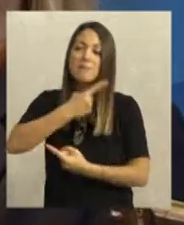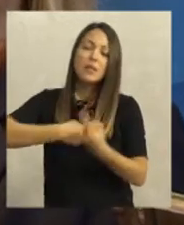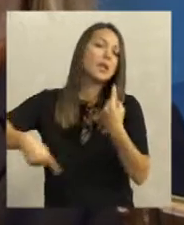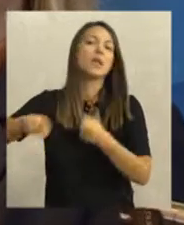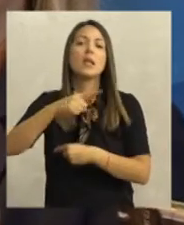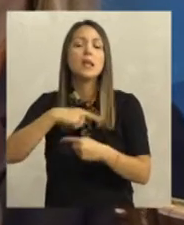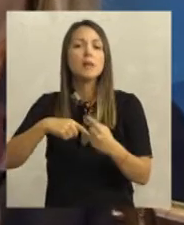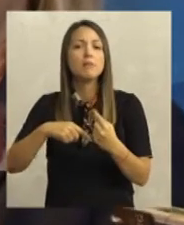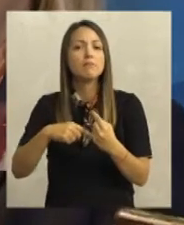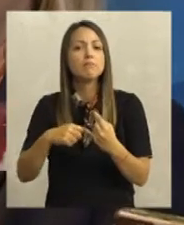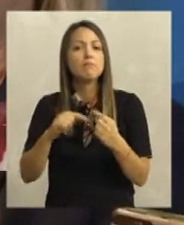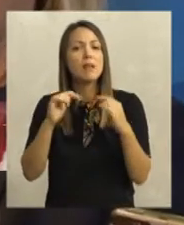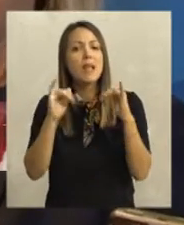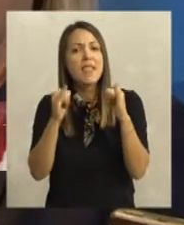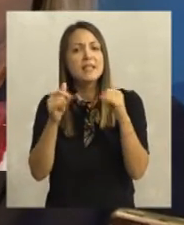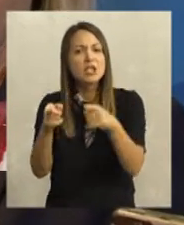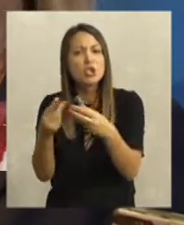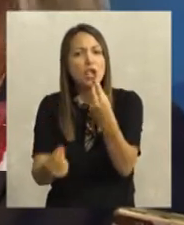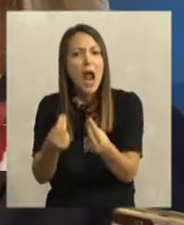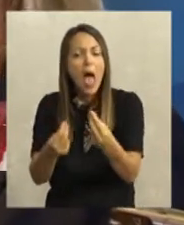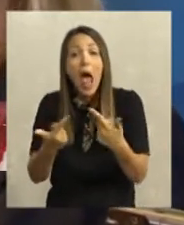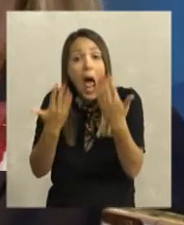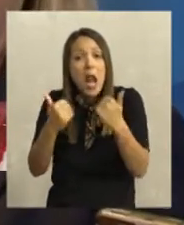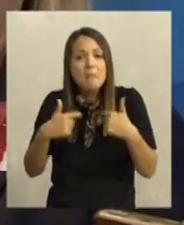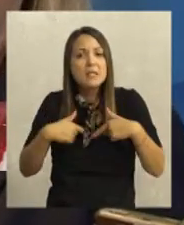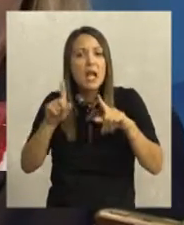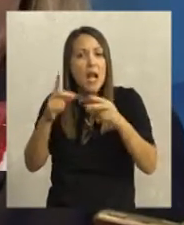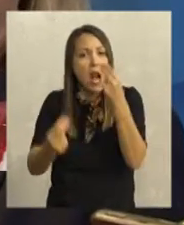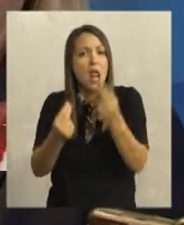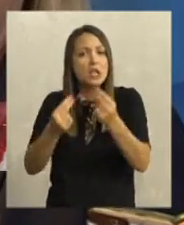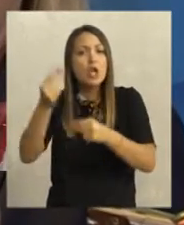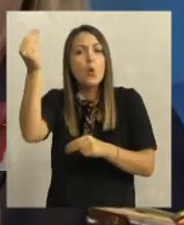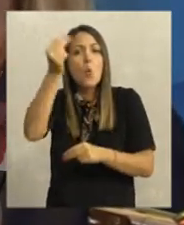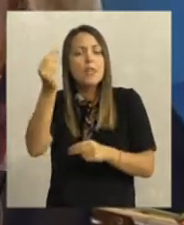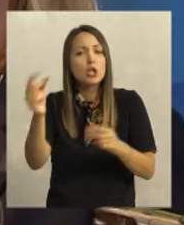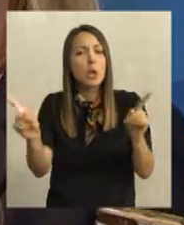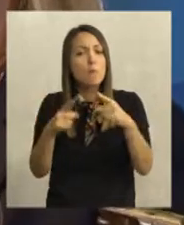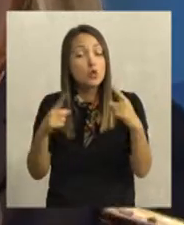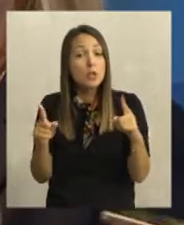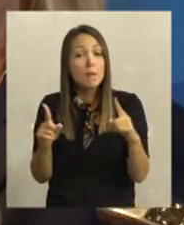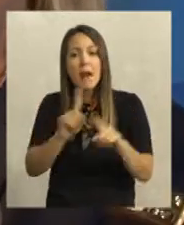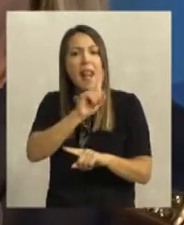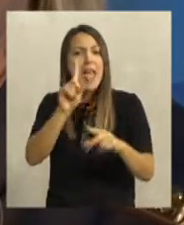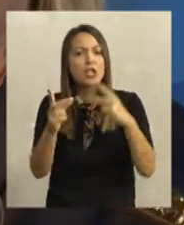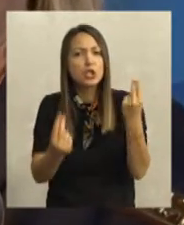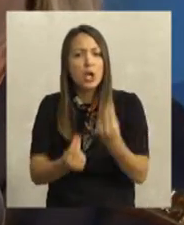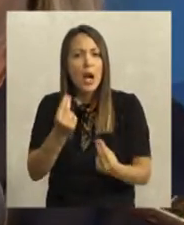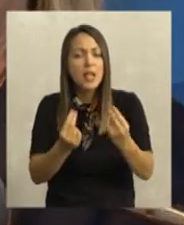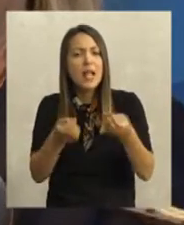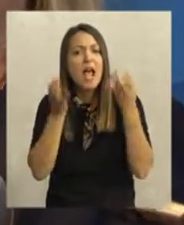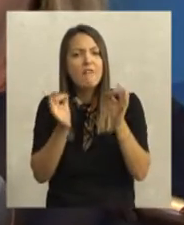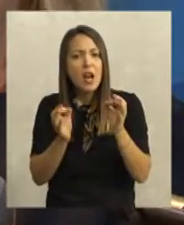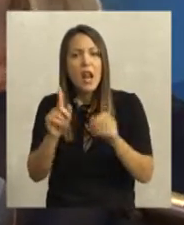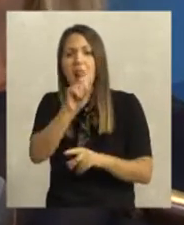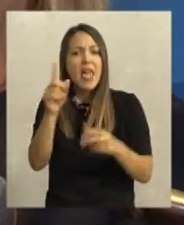mi, bez obzira što to jeste šala, mi se uopšte ne šalimo kad je u pitanju umetnička muzika, uopšte se ne šalimo kad je u